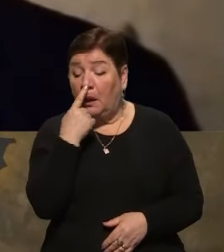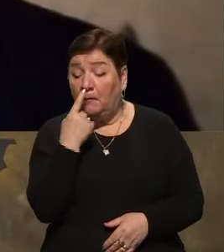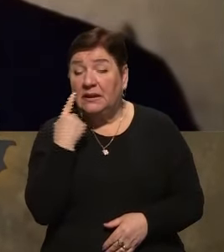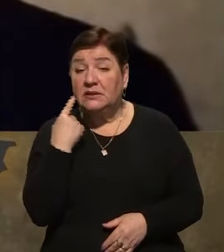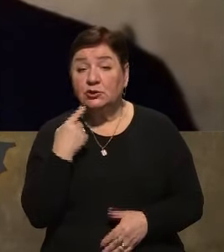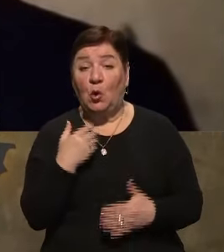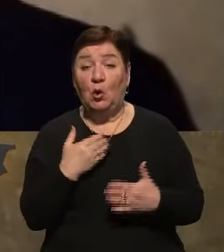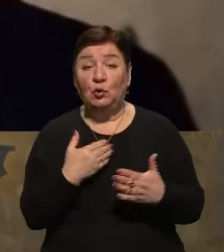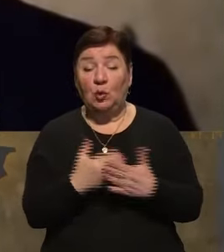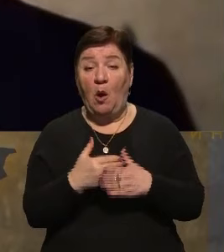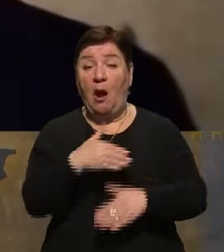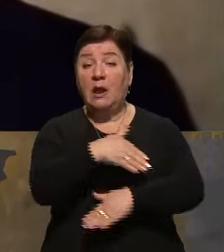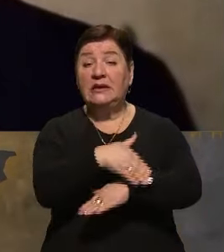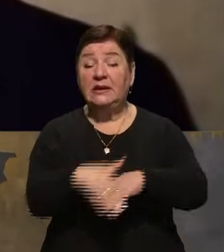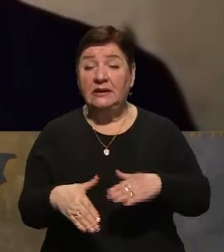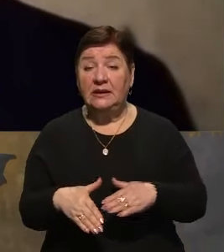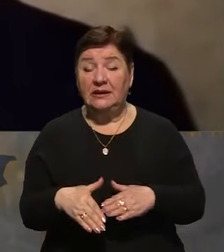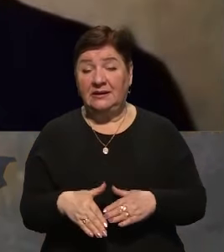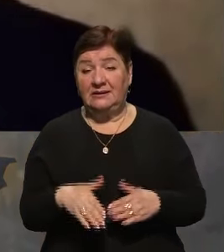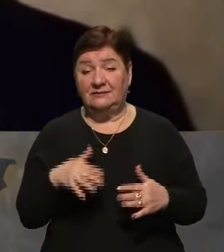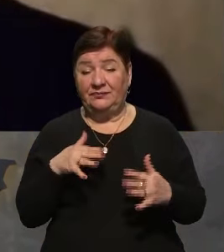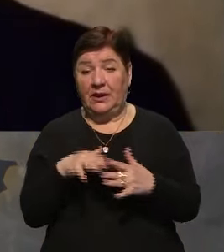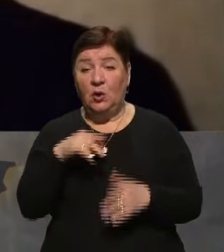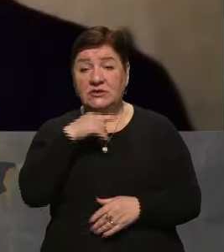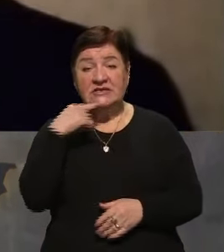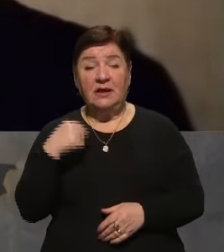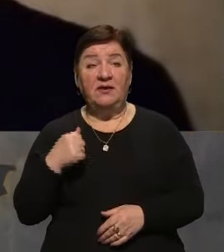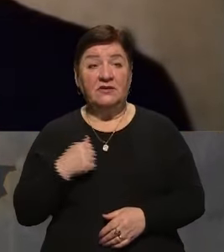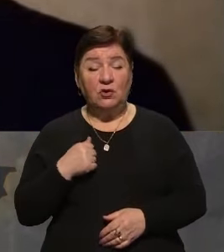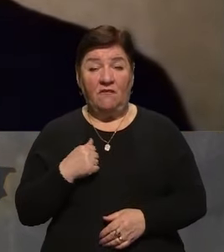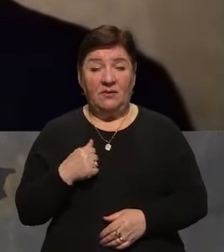до лінії зіткнення із російськими військовими?